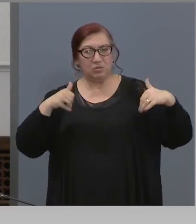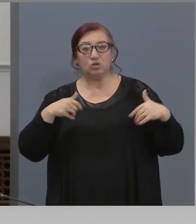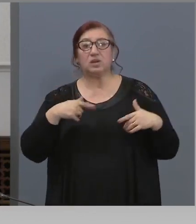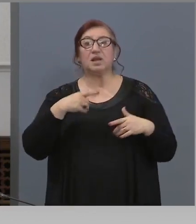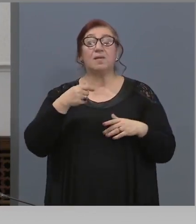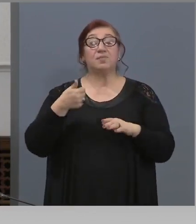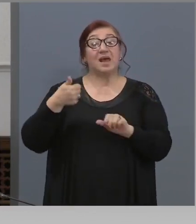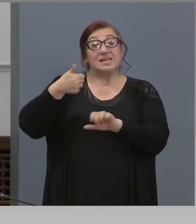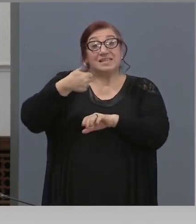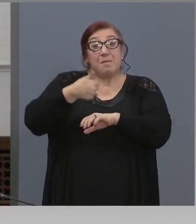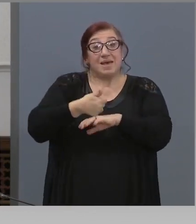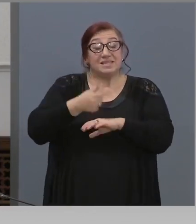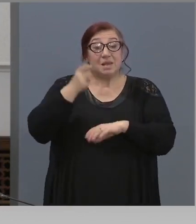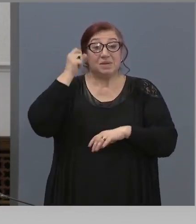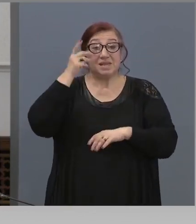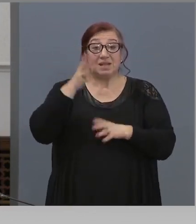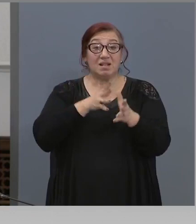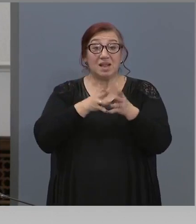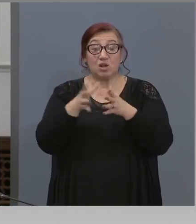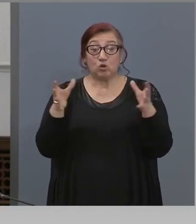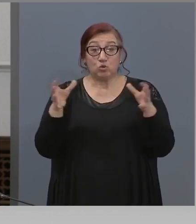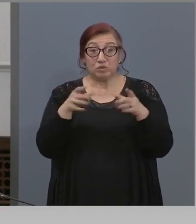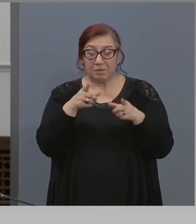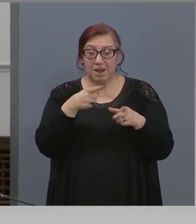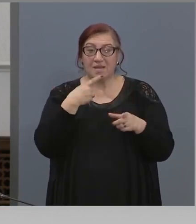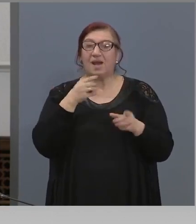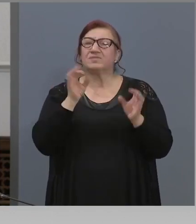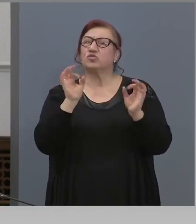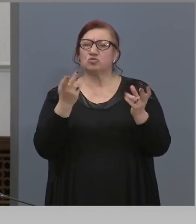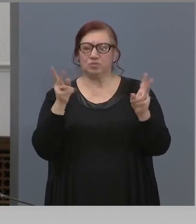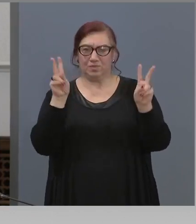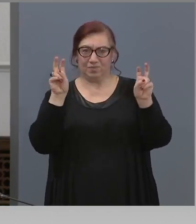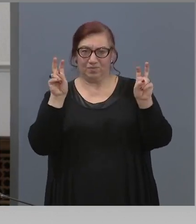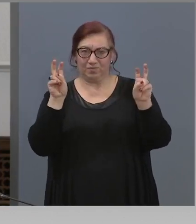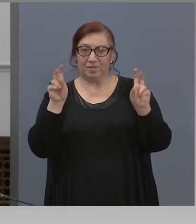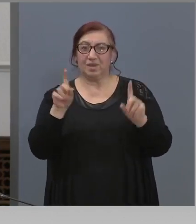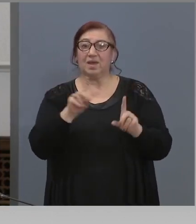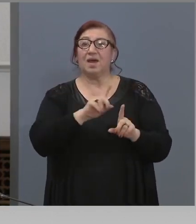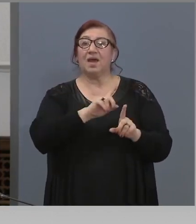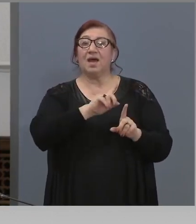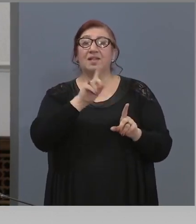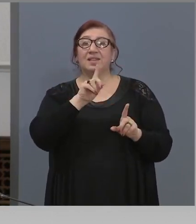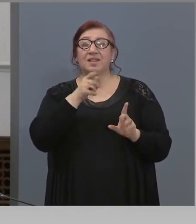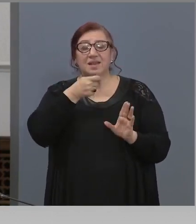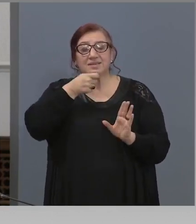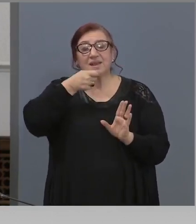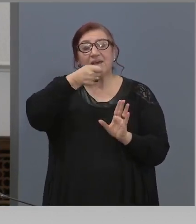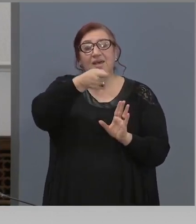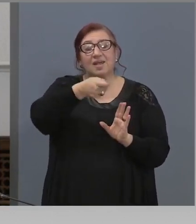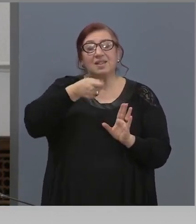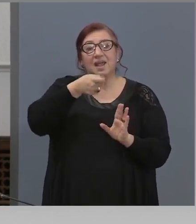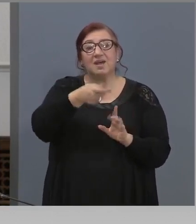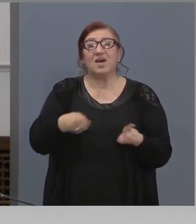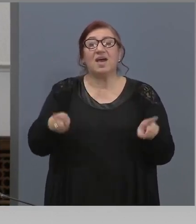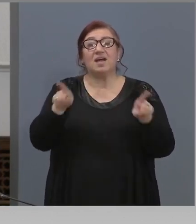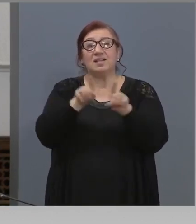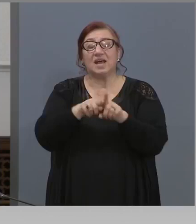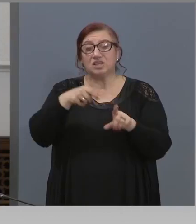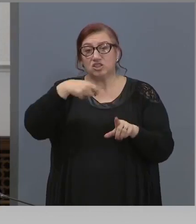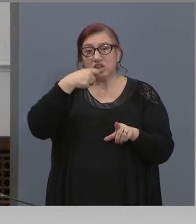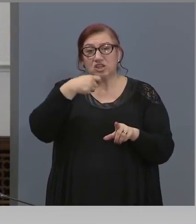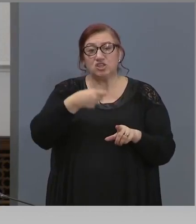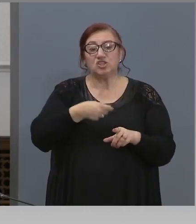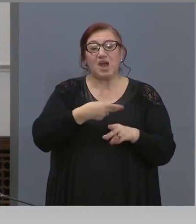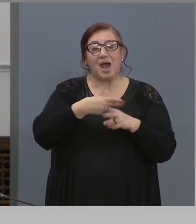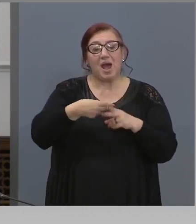заместник-председател на Народното събрание. Цитирам. Да не се дават с една лъжичка причастието на всички миряни, да не се